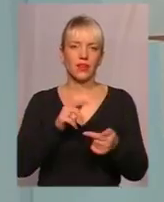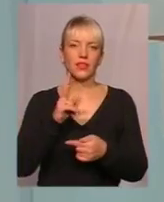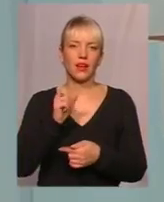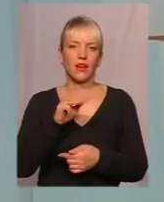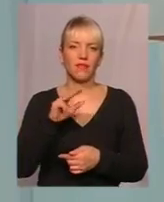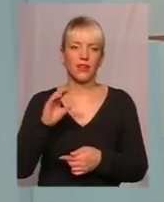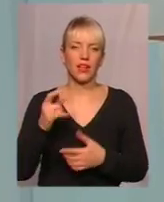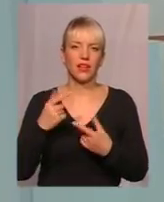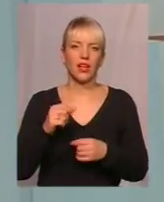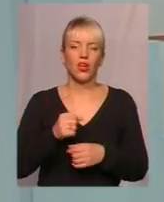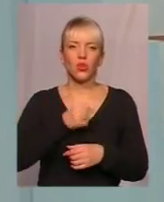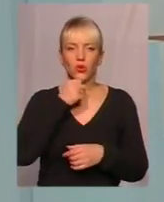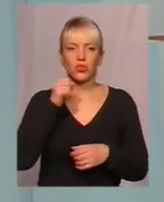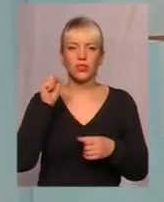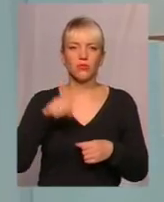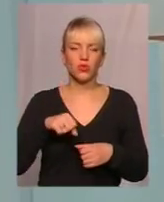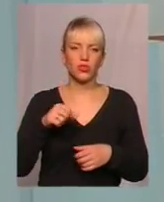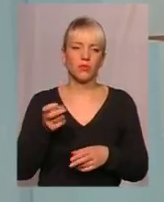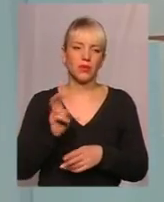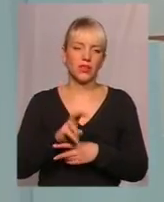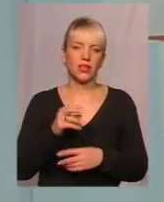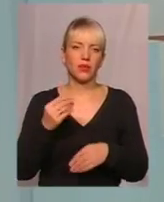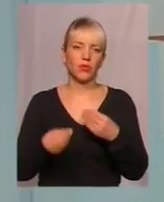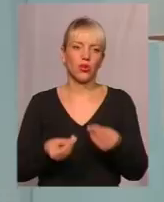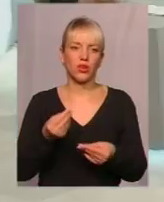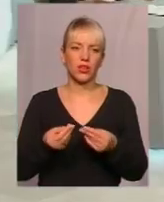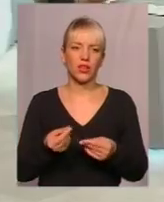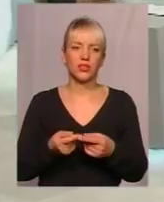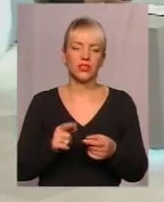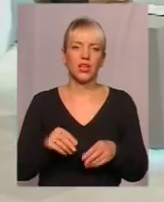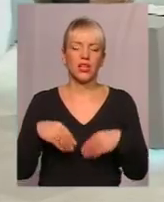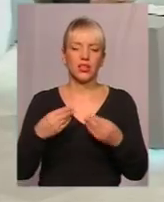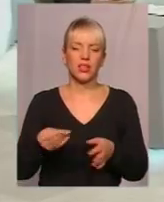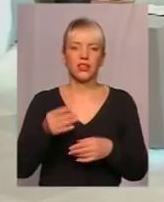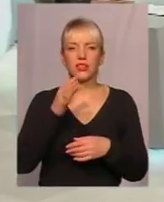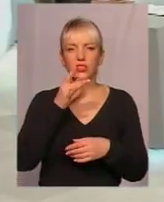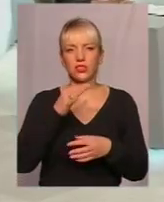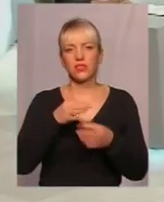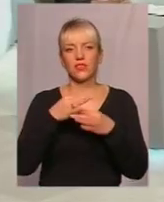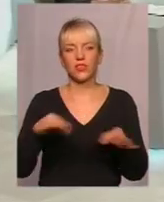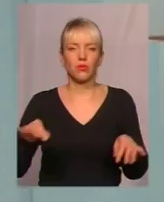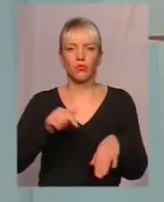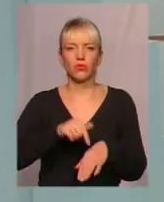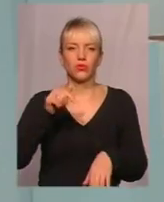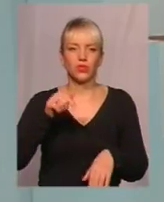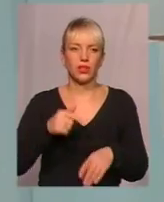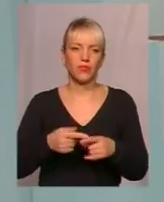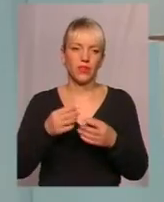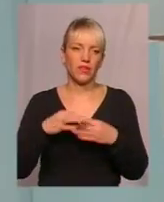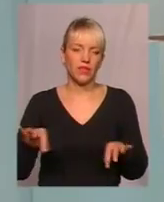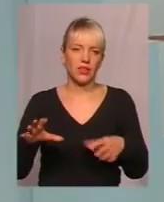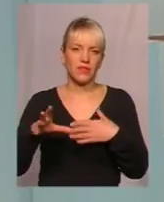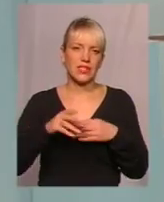де дорослі можуть прийти і пограти, віддати час такому вільному такому, вільній